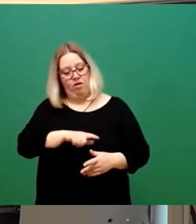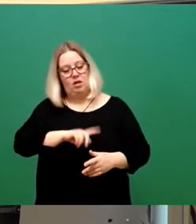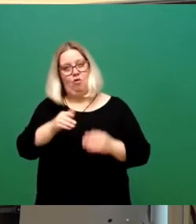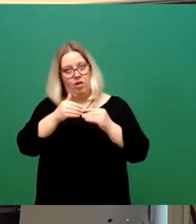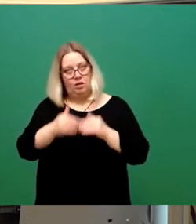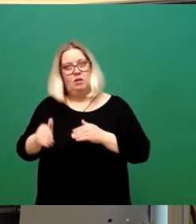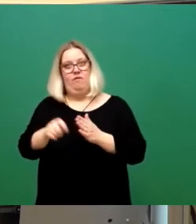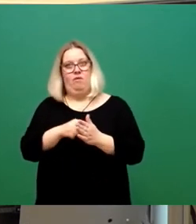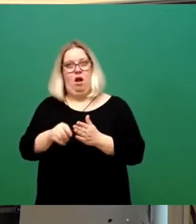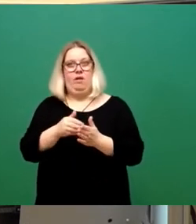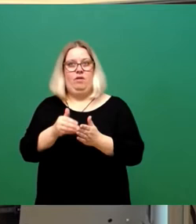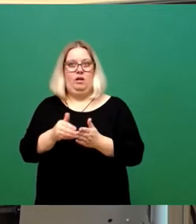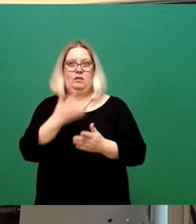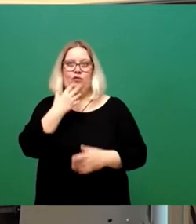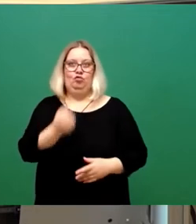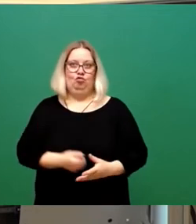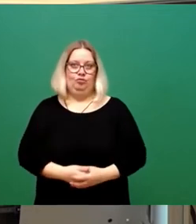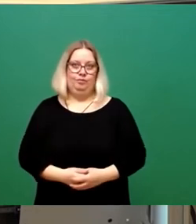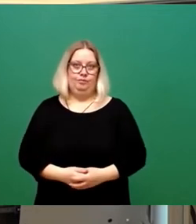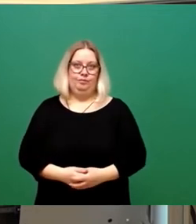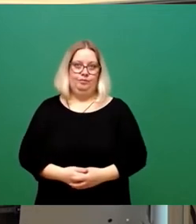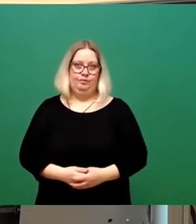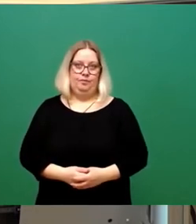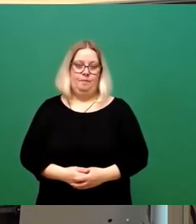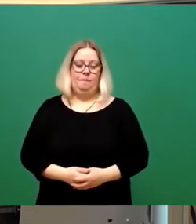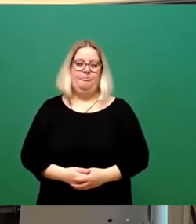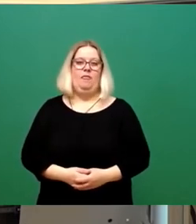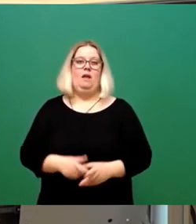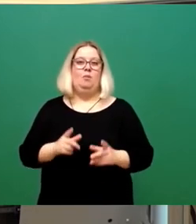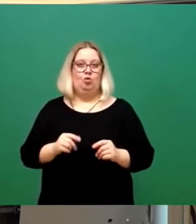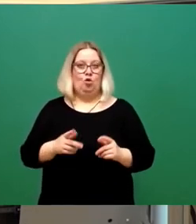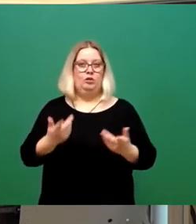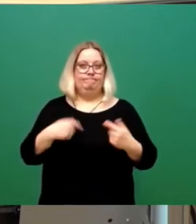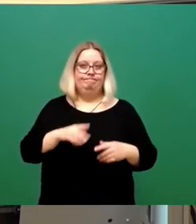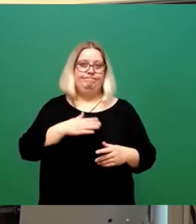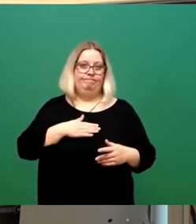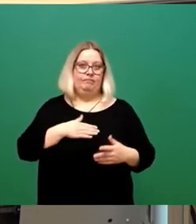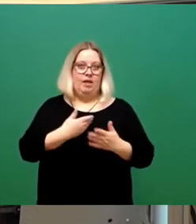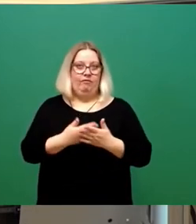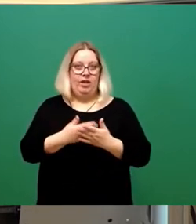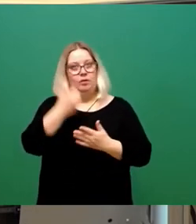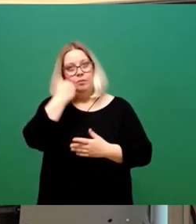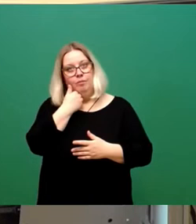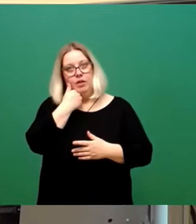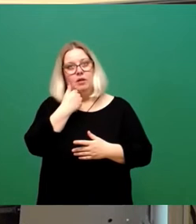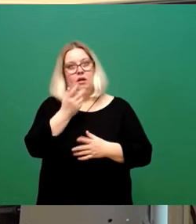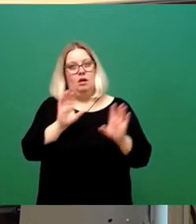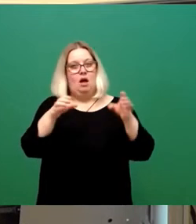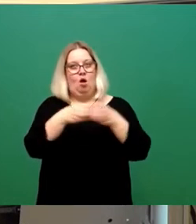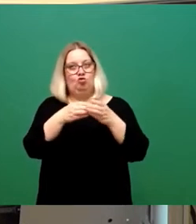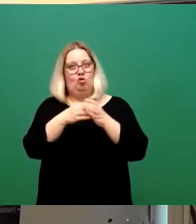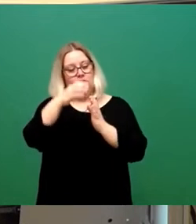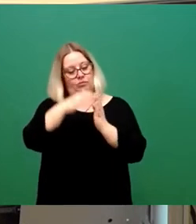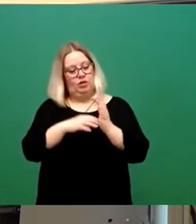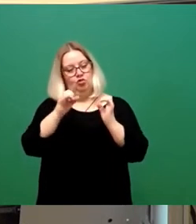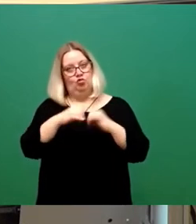Wahlentscheidung treffen soll. Letztlich kann ich Ihnen nur empfehlen, stimmen Sie bitte dem federführenden Ausschussbericht heute zu, da haben